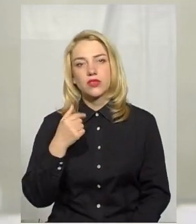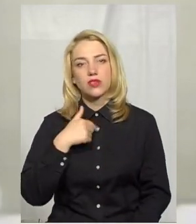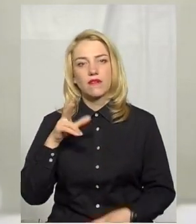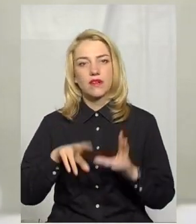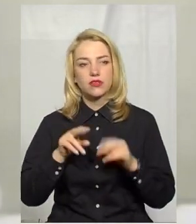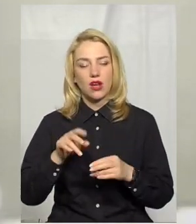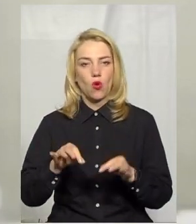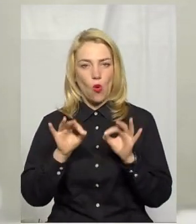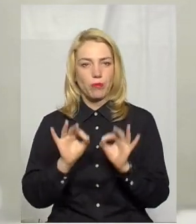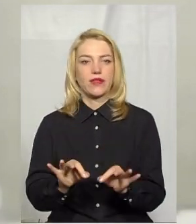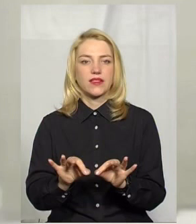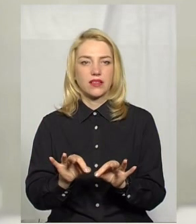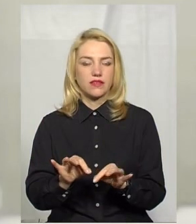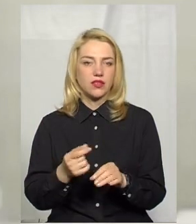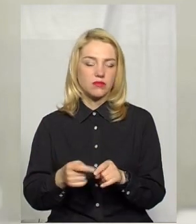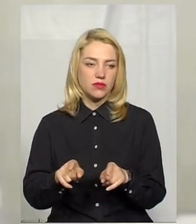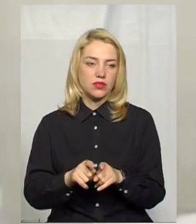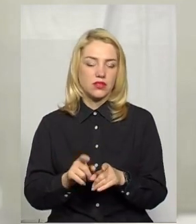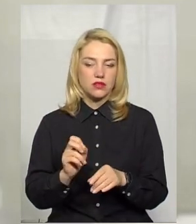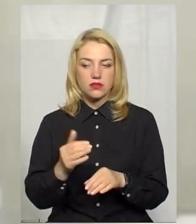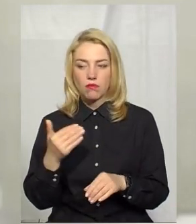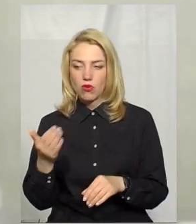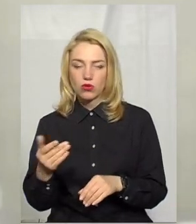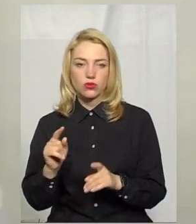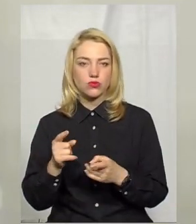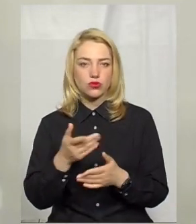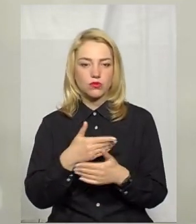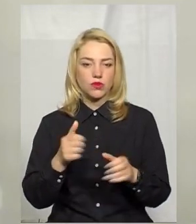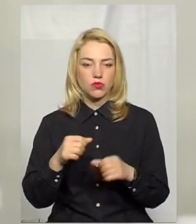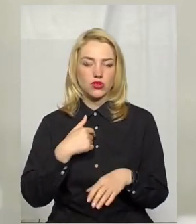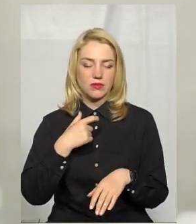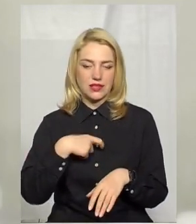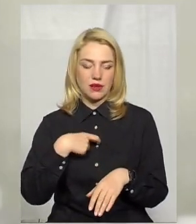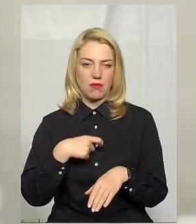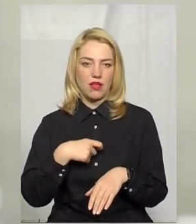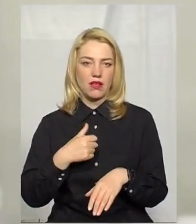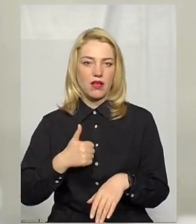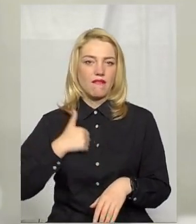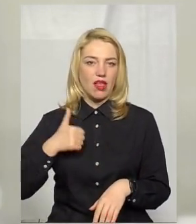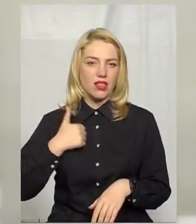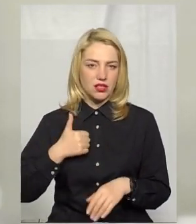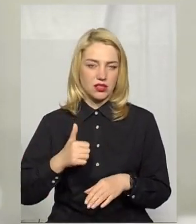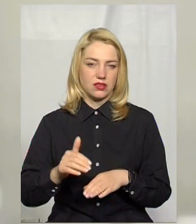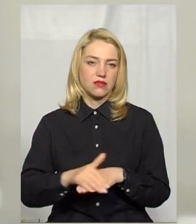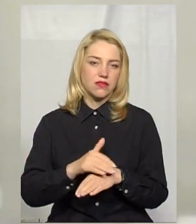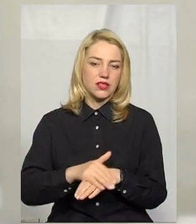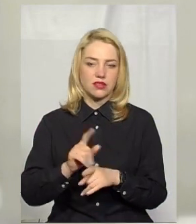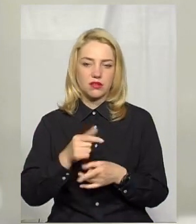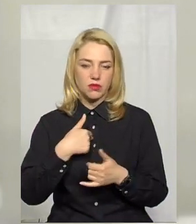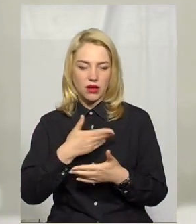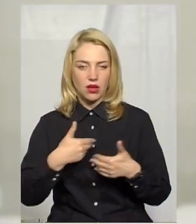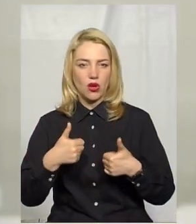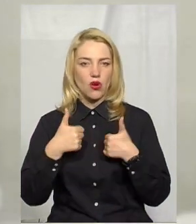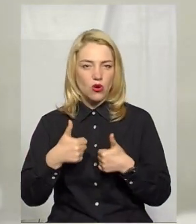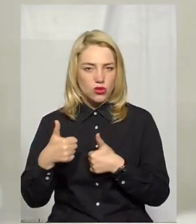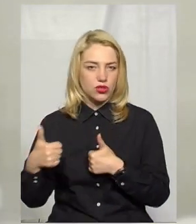вважаю об'єктивним Це погляд з боку Тому що ми можемо себе хвалити Ми можемо розказувати які ми хороші